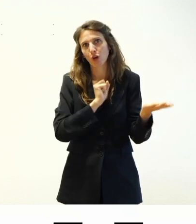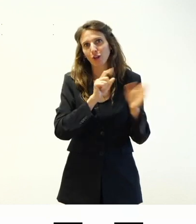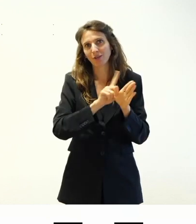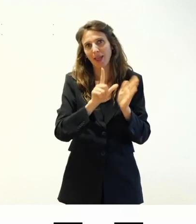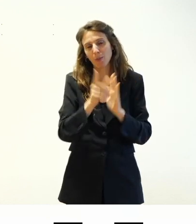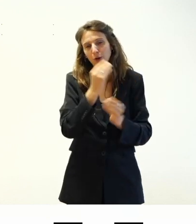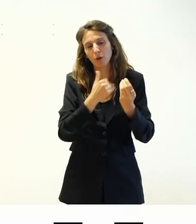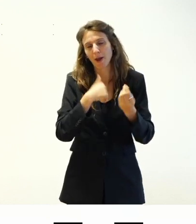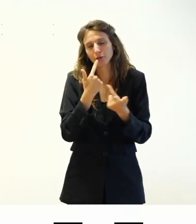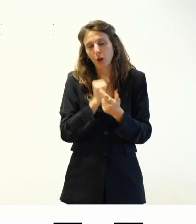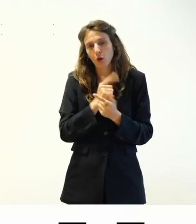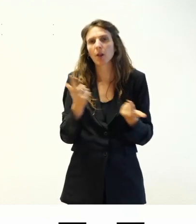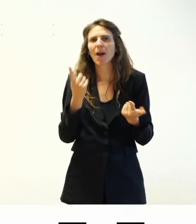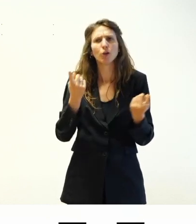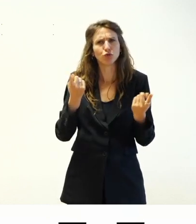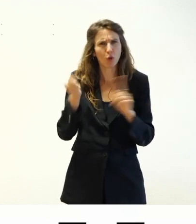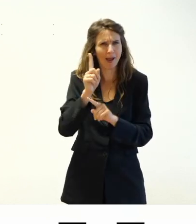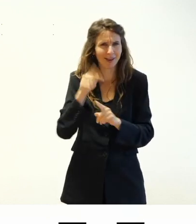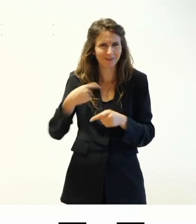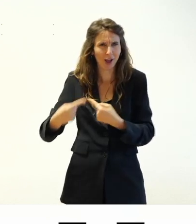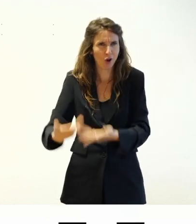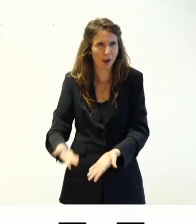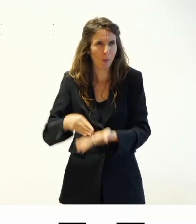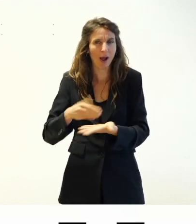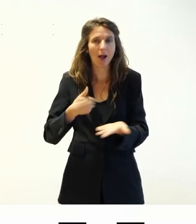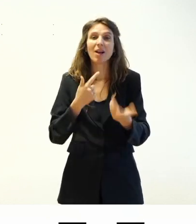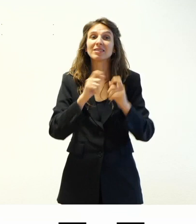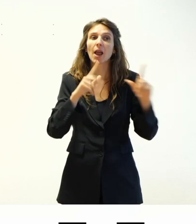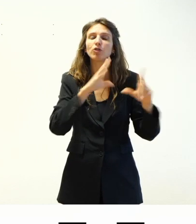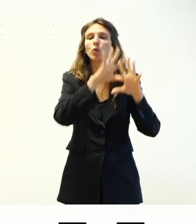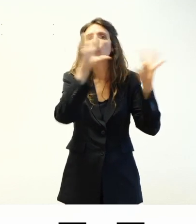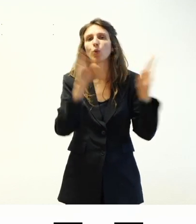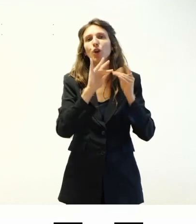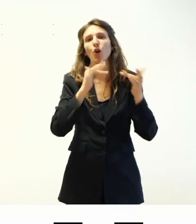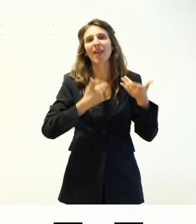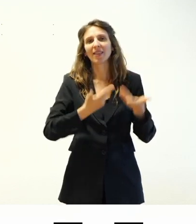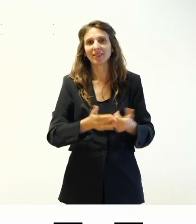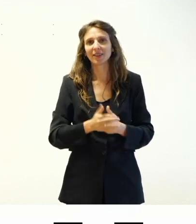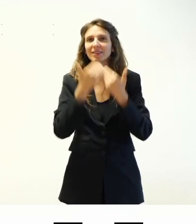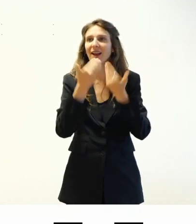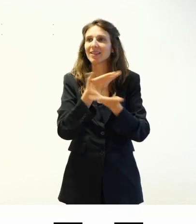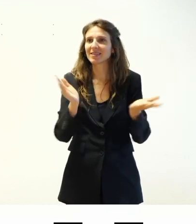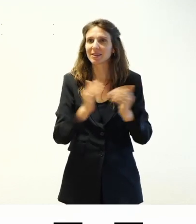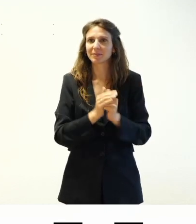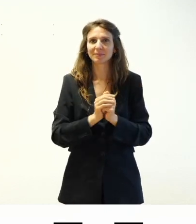le domande ma sono qui in giro anche domani e in questa slide ci sono tutti i miei contatti grazie mille